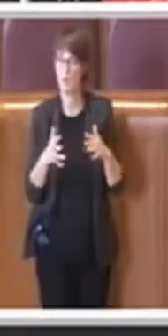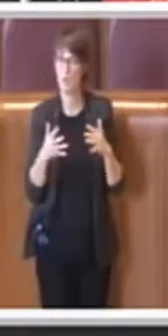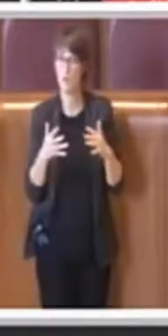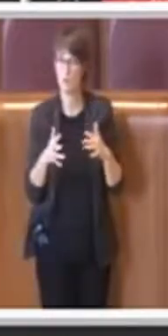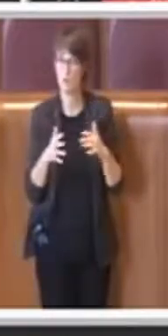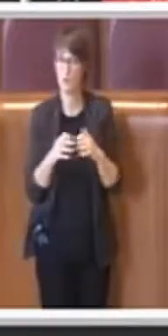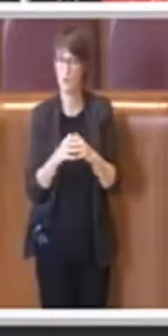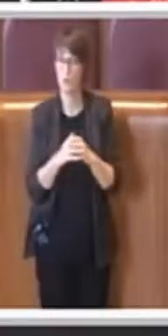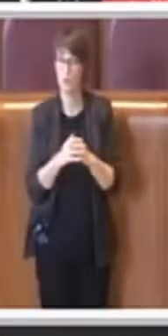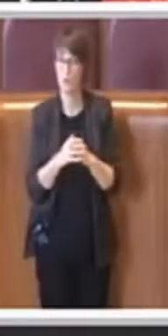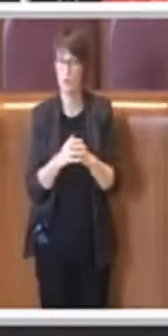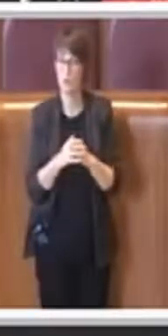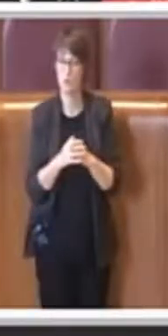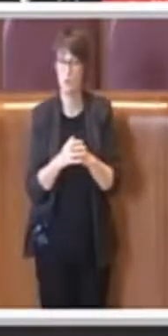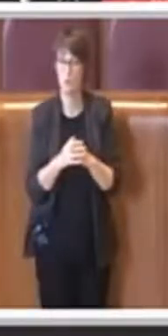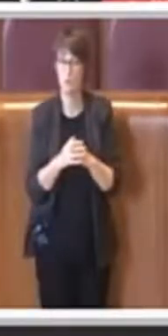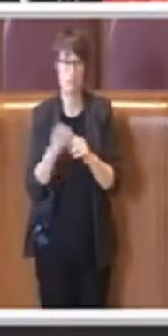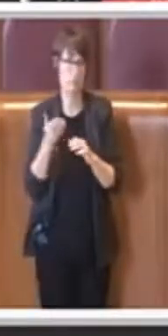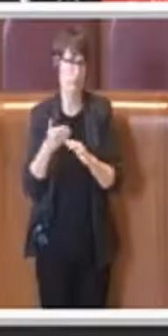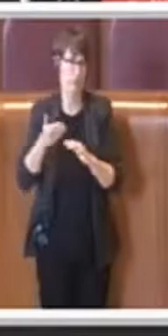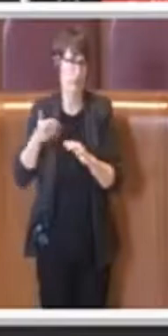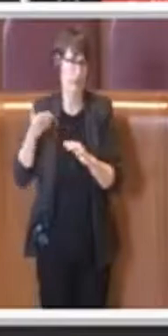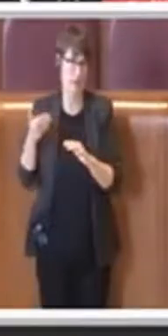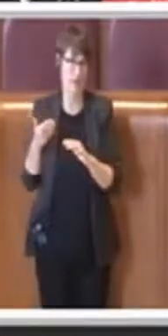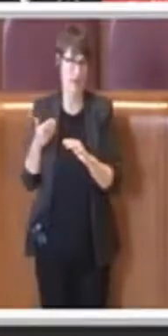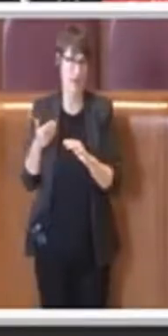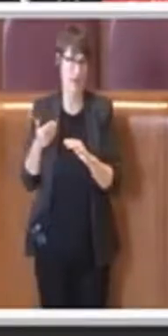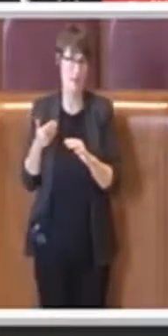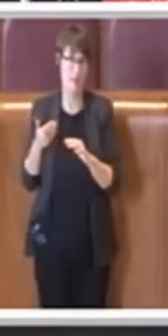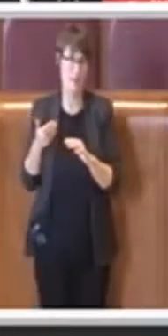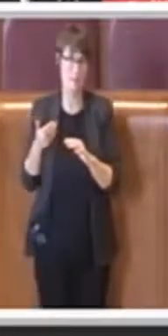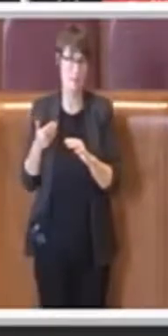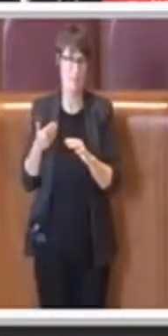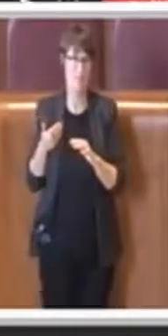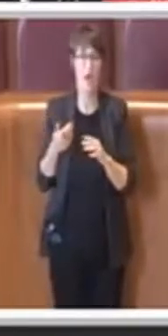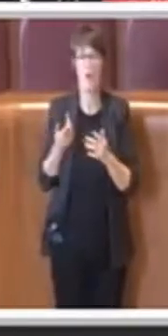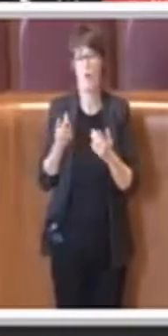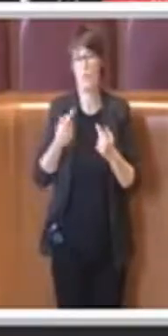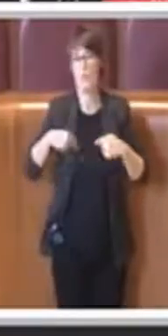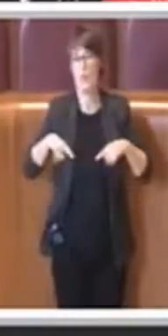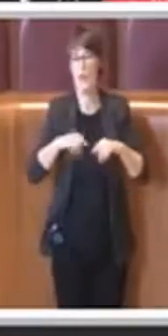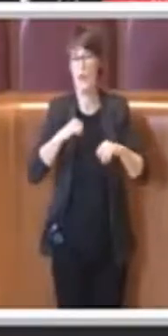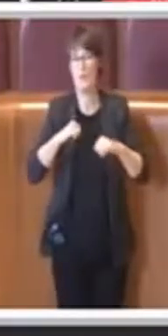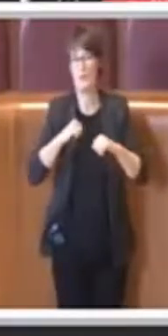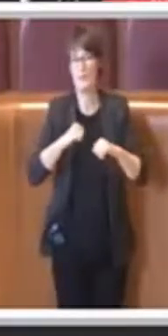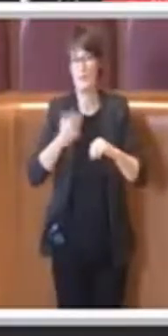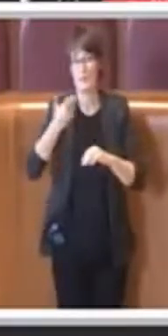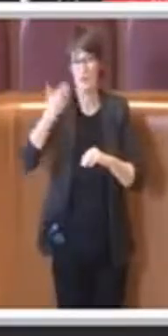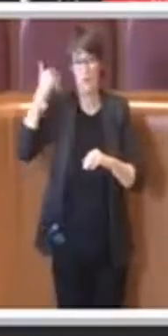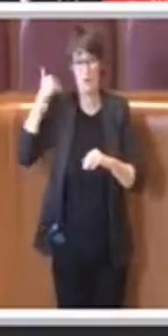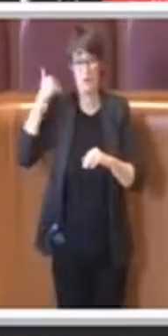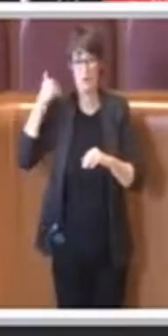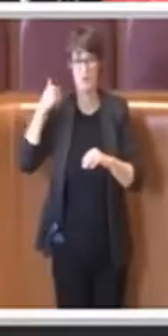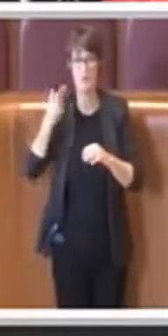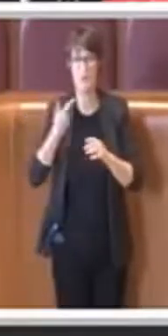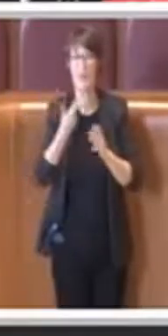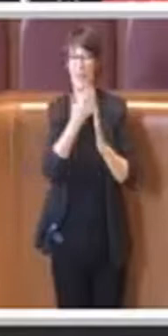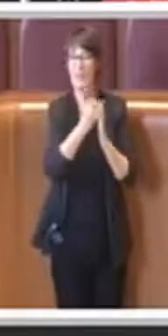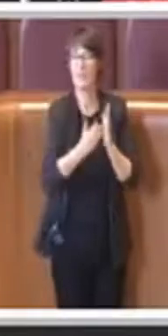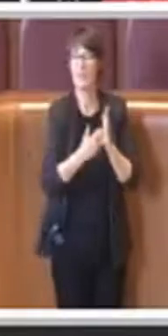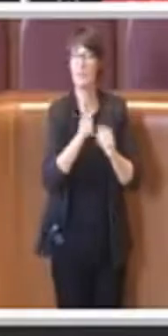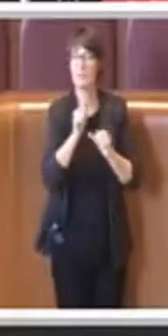oggetto di questa consigliatura. La proposta